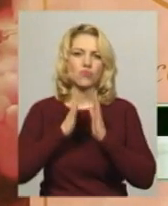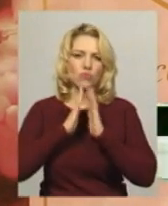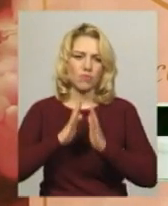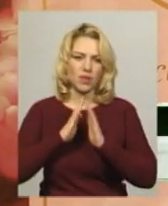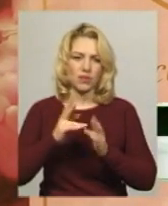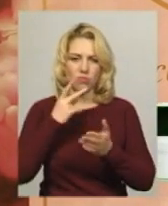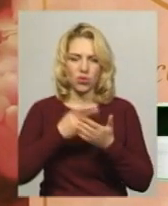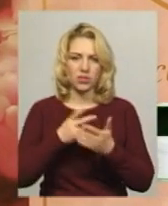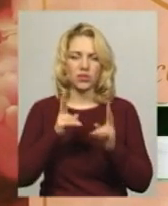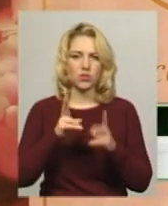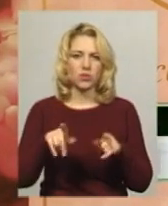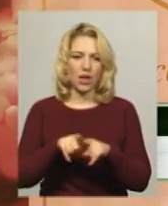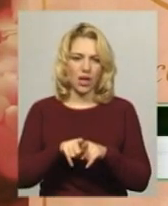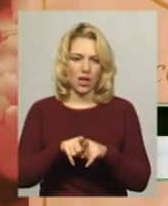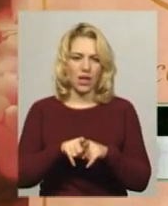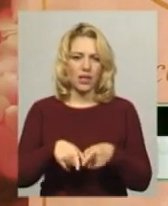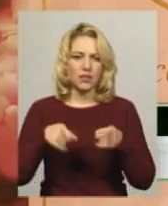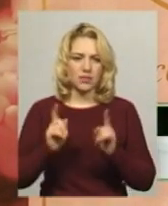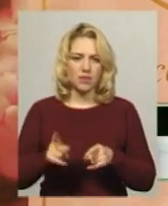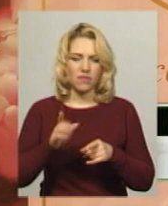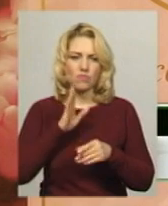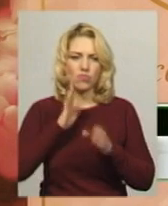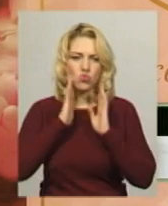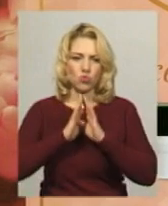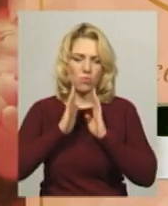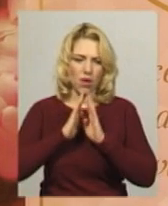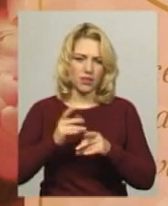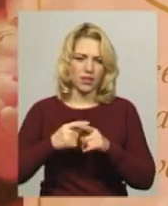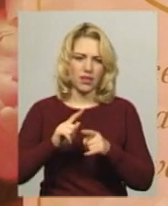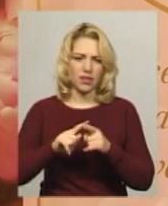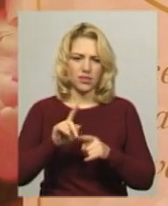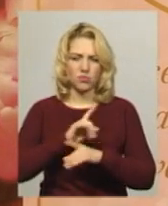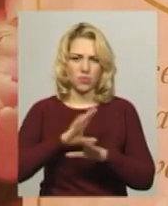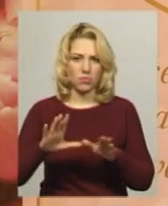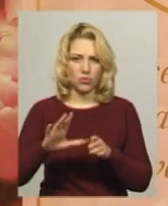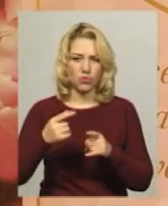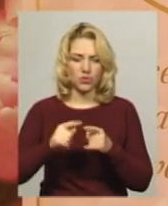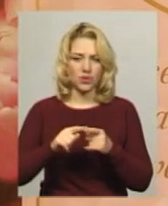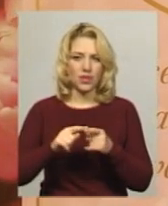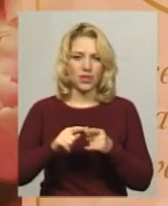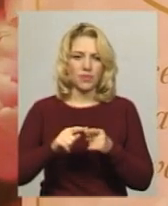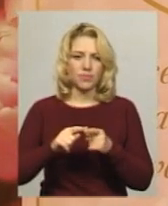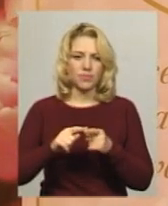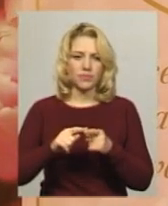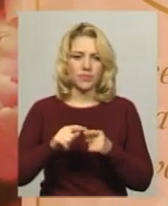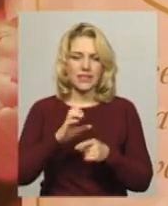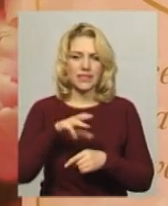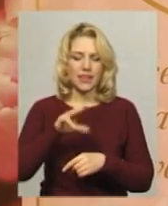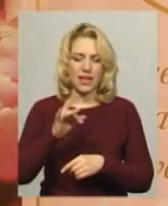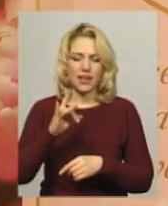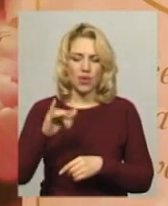щоб показати, хто така насправді мусульманка, розвіяти стереотипи, які навіяні, мабуть, ще з